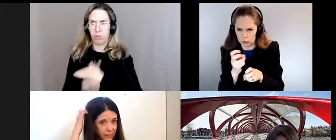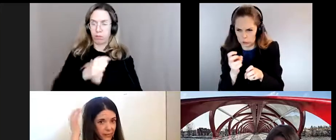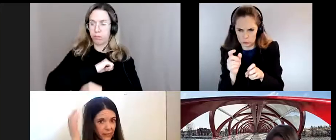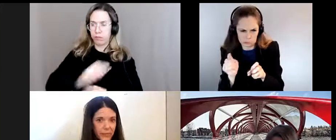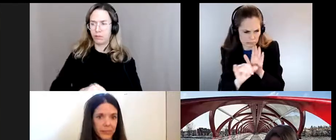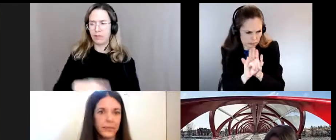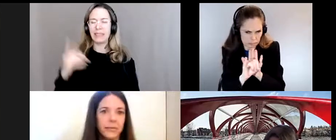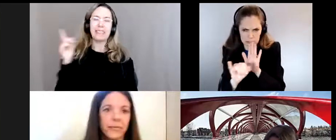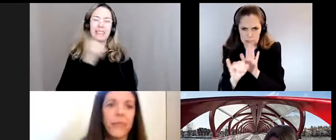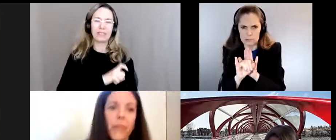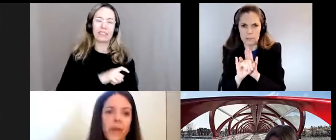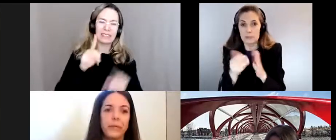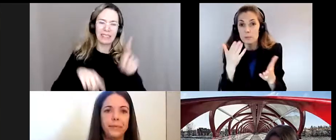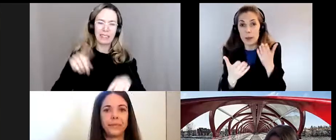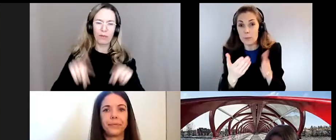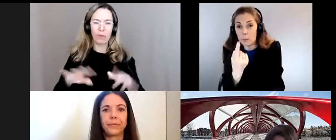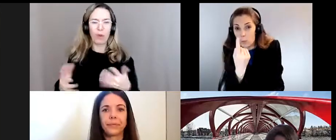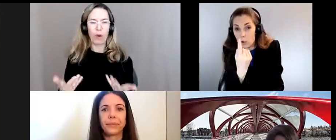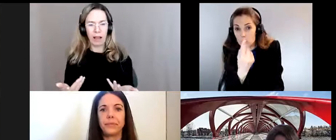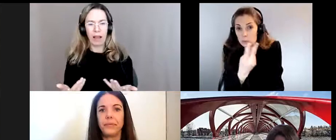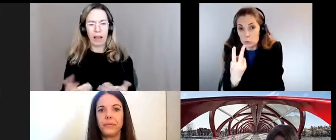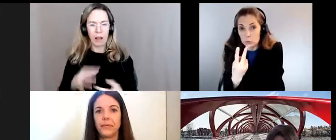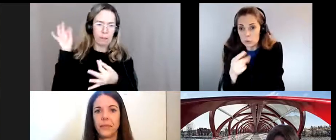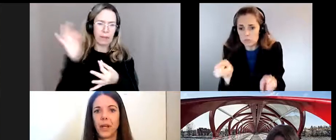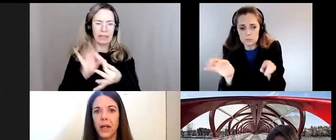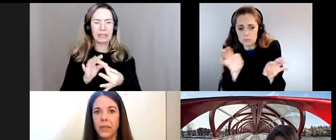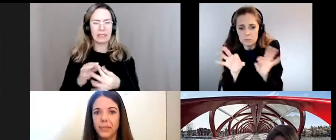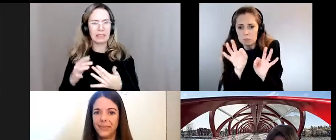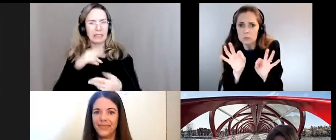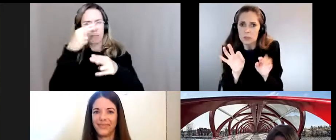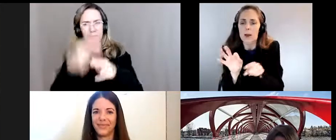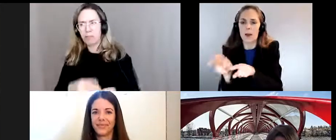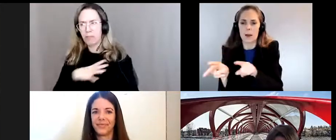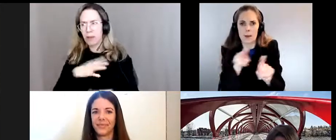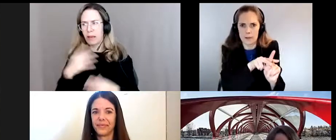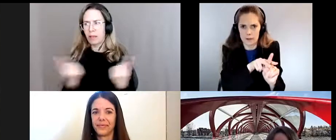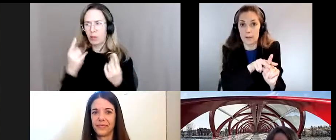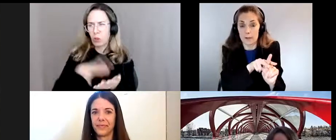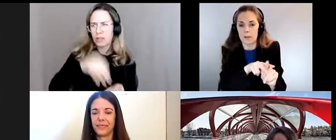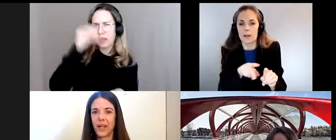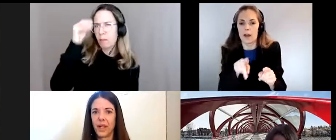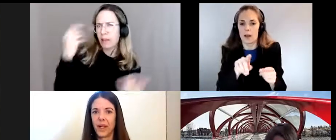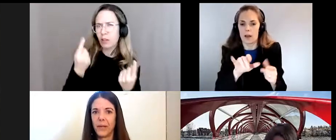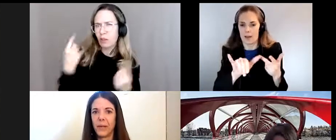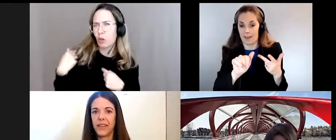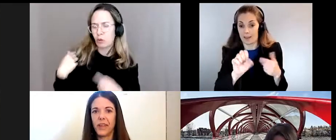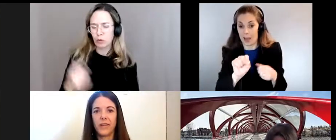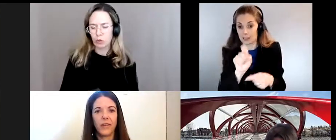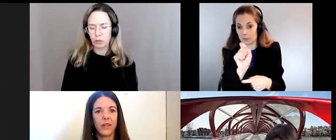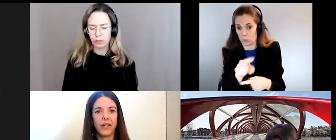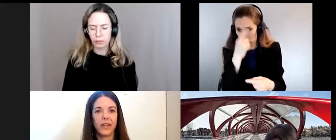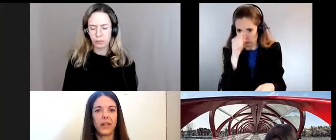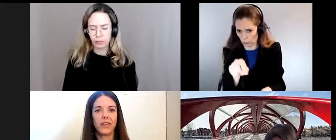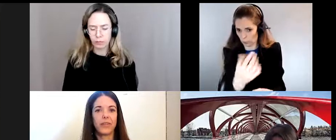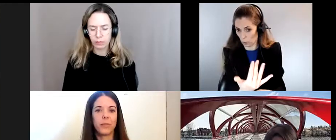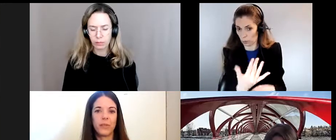donc je sais que c'est difficile parfois de nommer une chose précise mais est qu'il y a des leçons tirées et Yas j'ai une